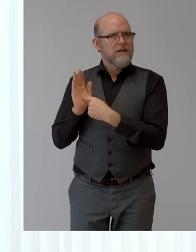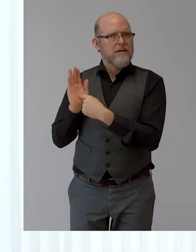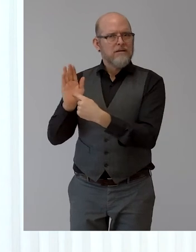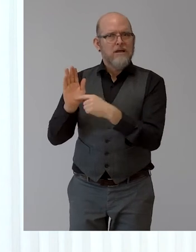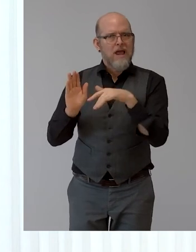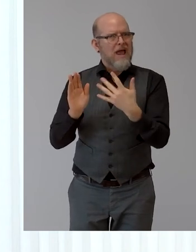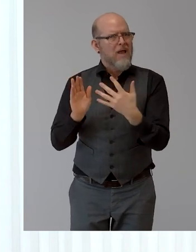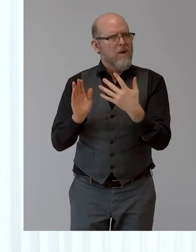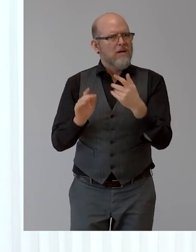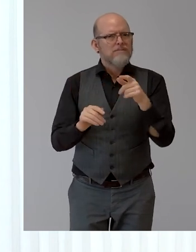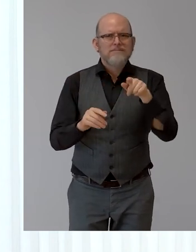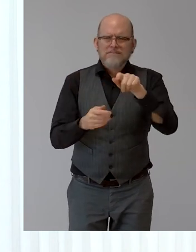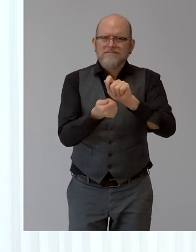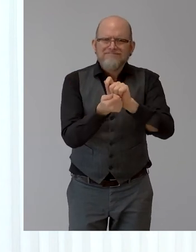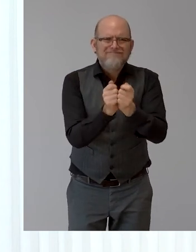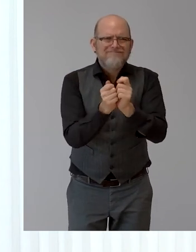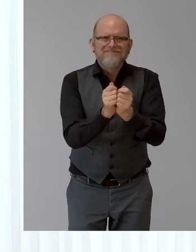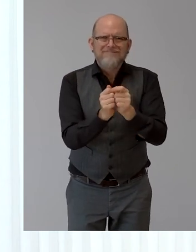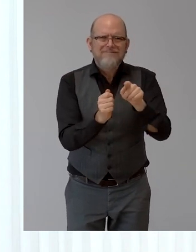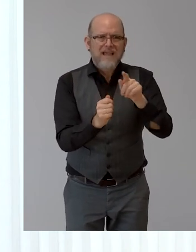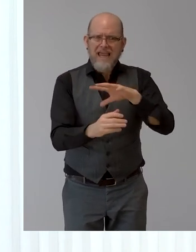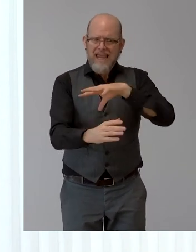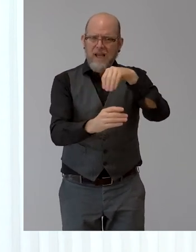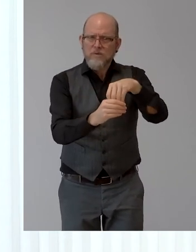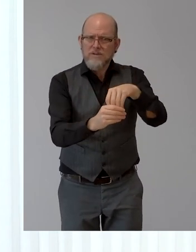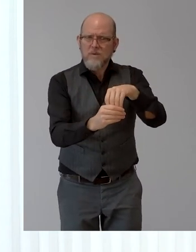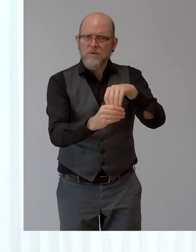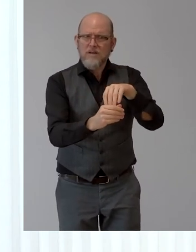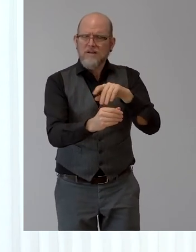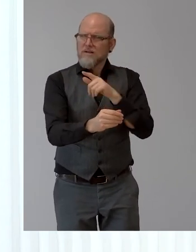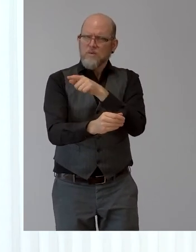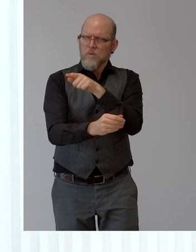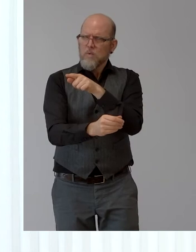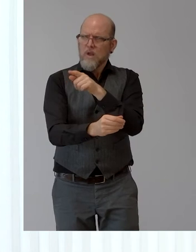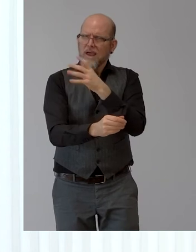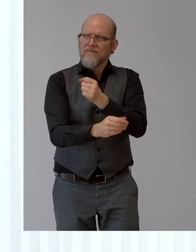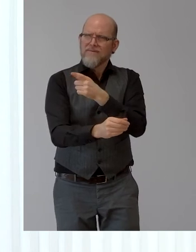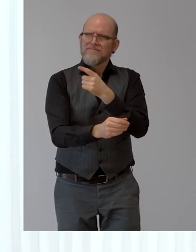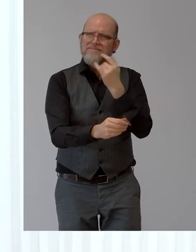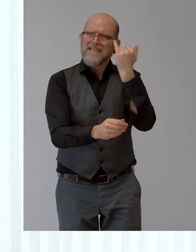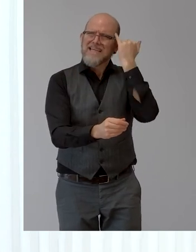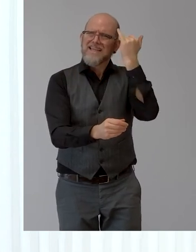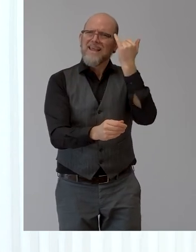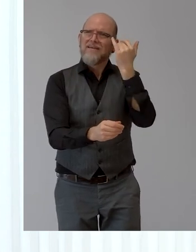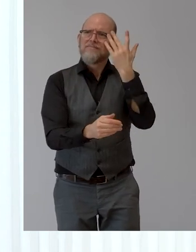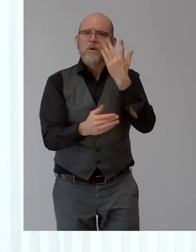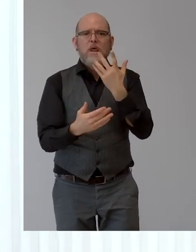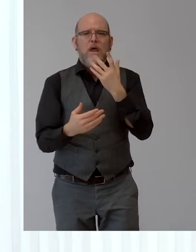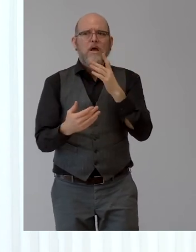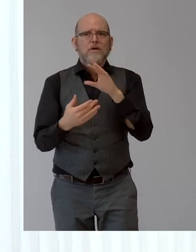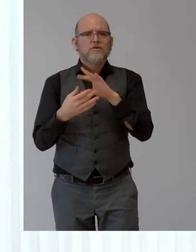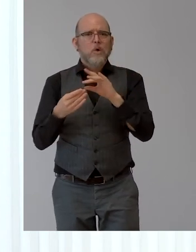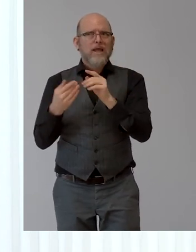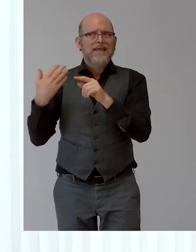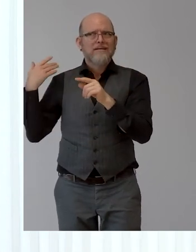disability inclusion and accessibility. Are there anything that comes to your mind, some anecdotes about successes that you